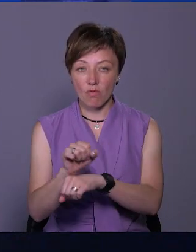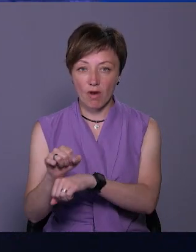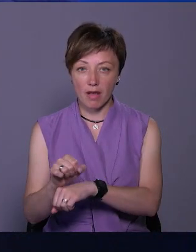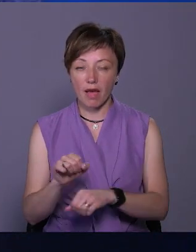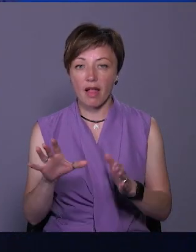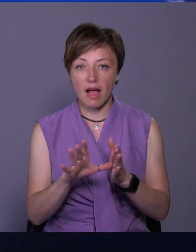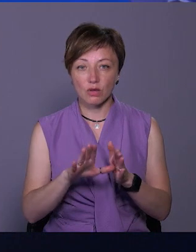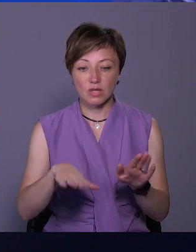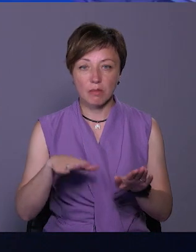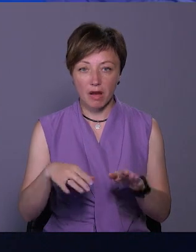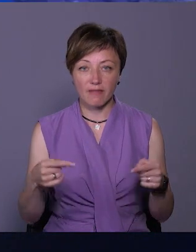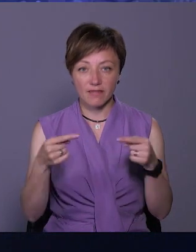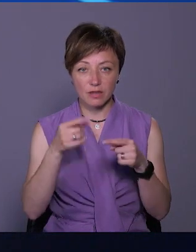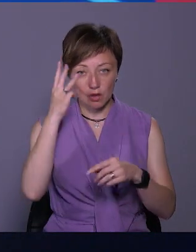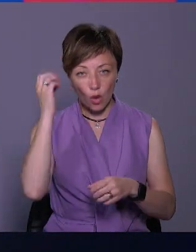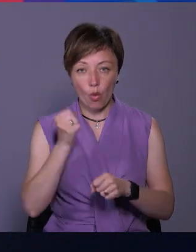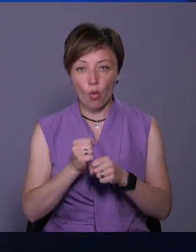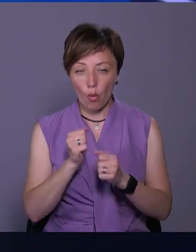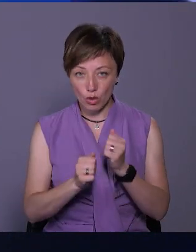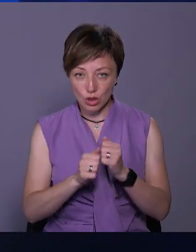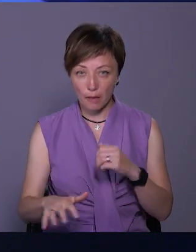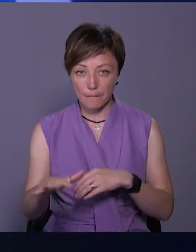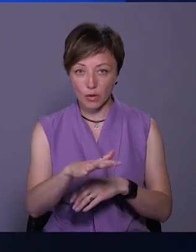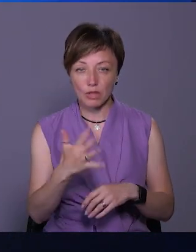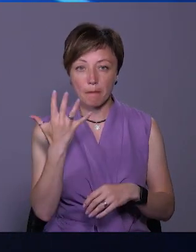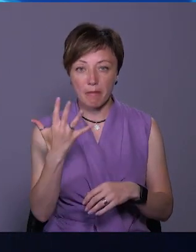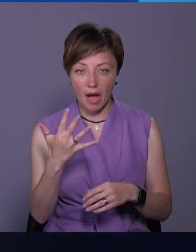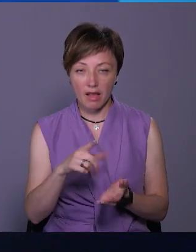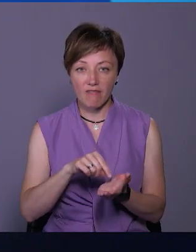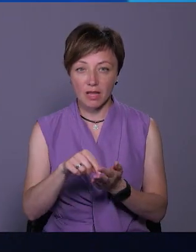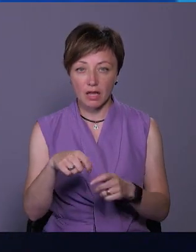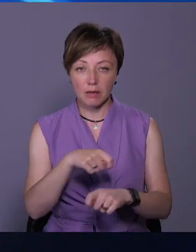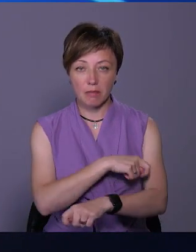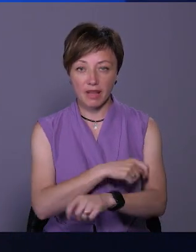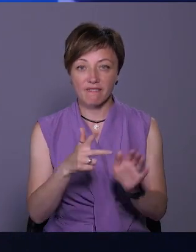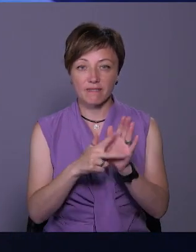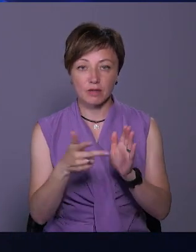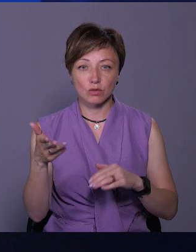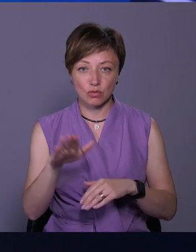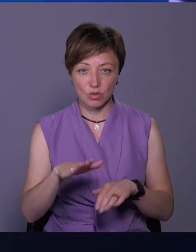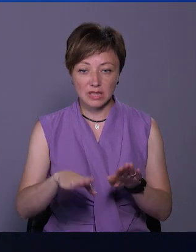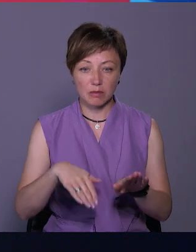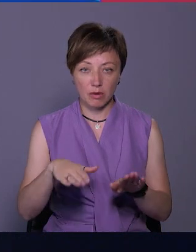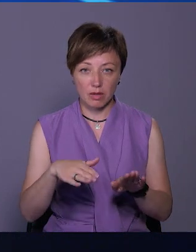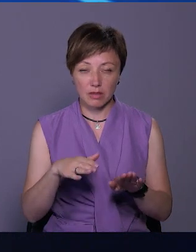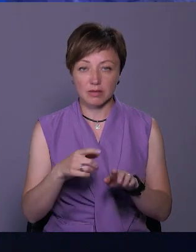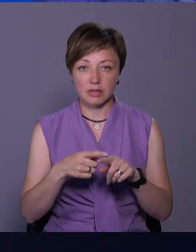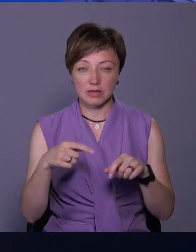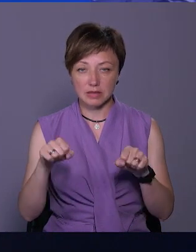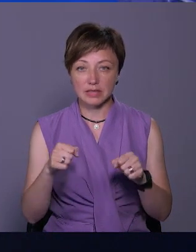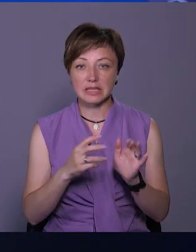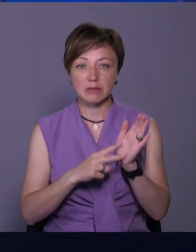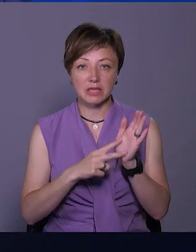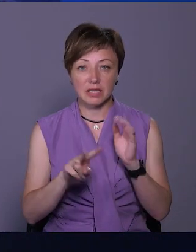визначили у Хмельницькому. Кожна площою 5 квадратних метрів і розрахована на 8 транспортних засобів. Загалом їх